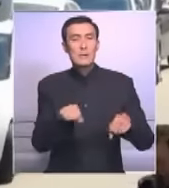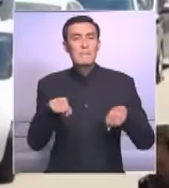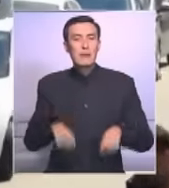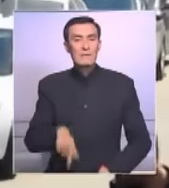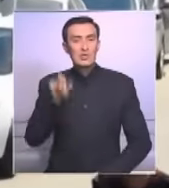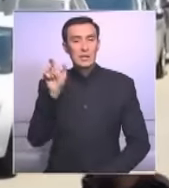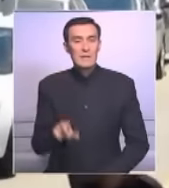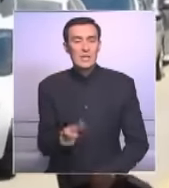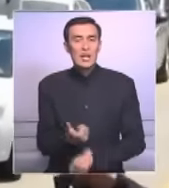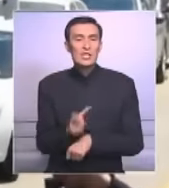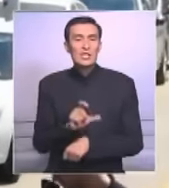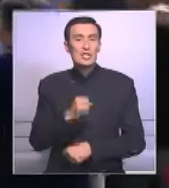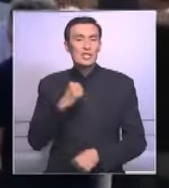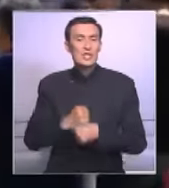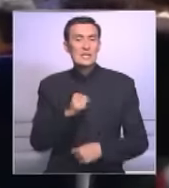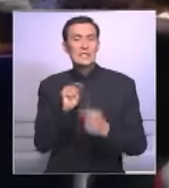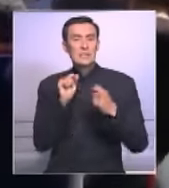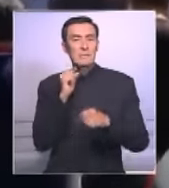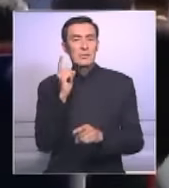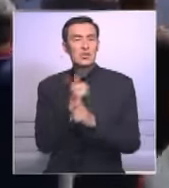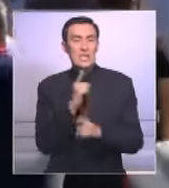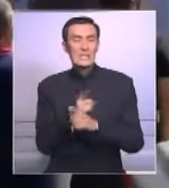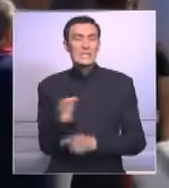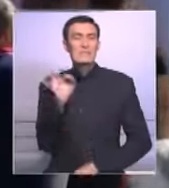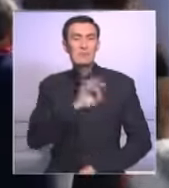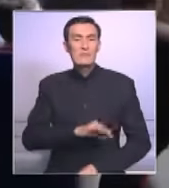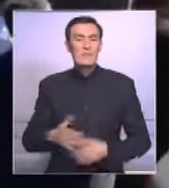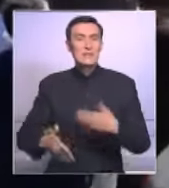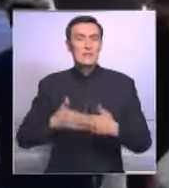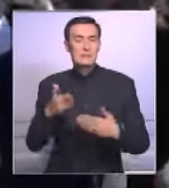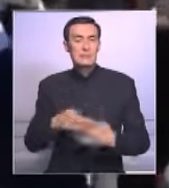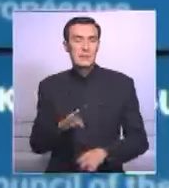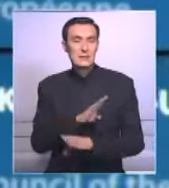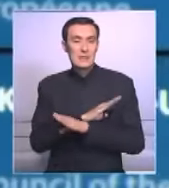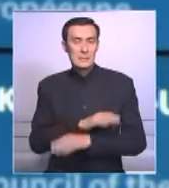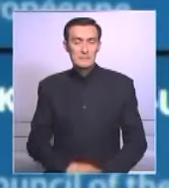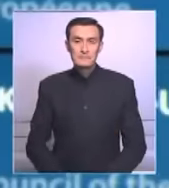человека категорически запрещает применение высшей меры наказания.